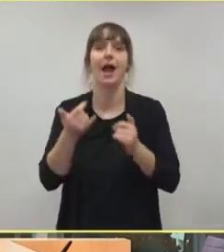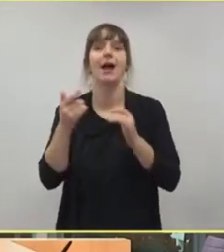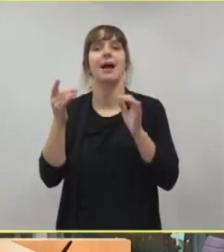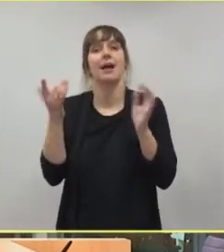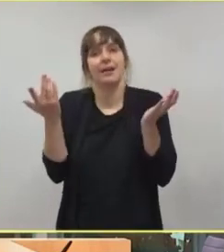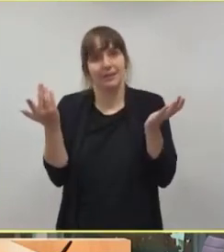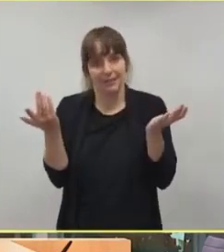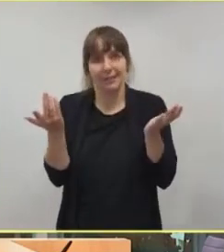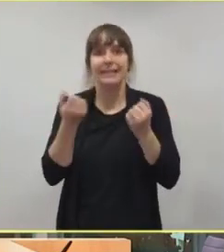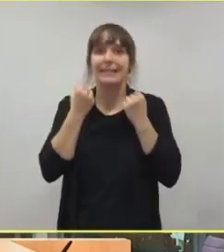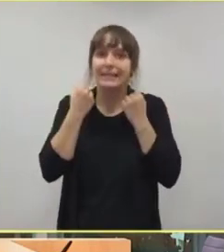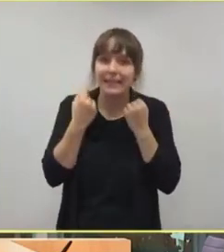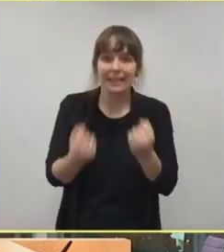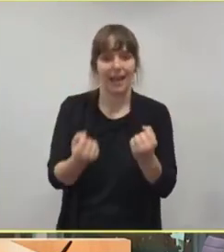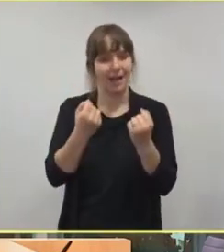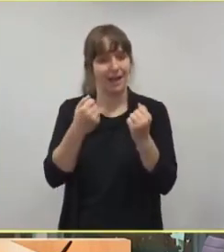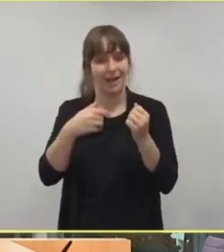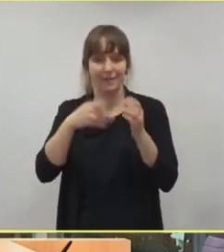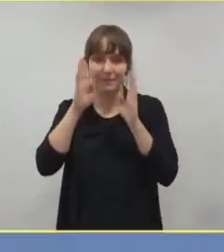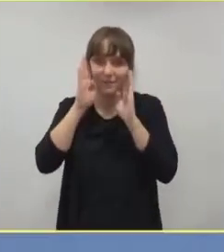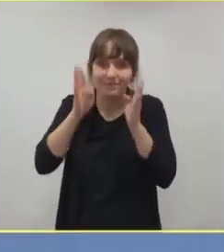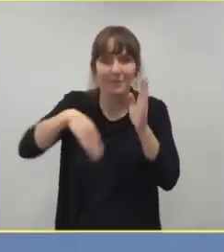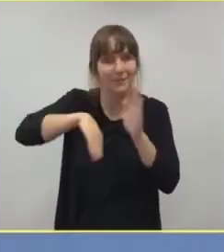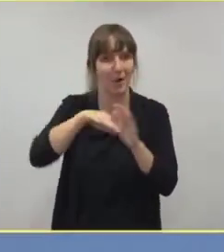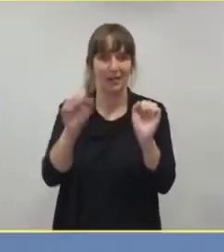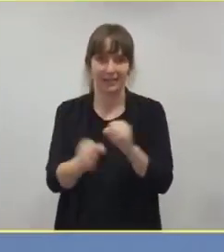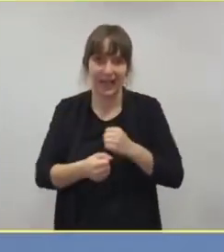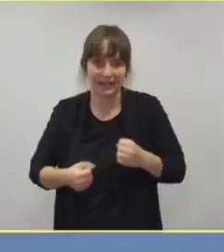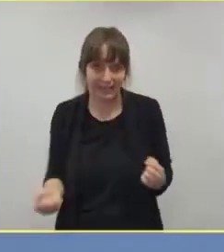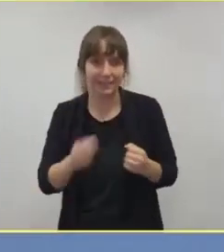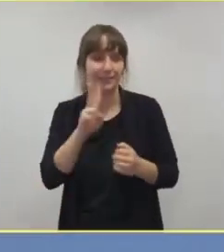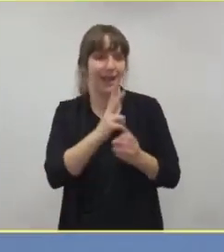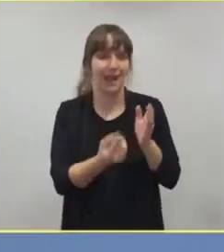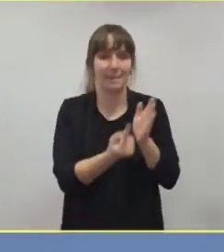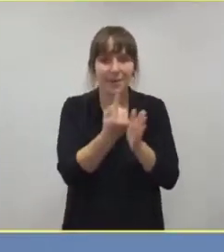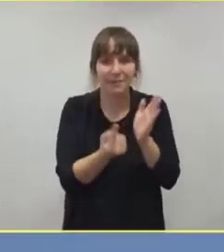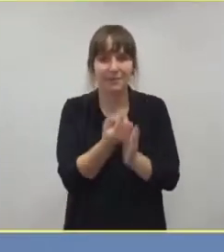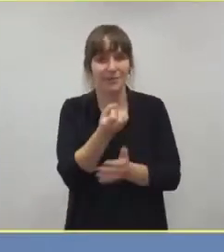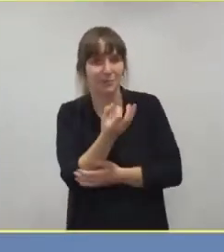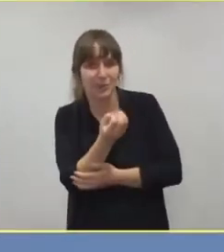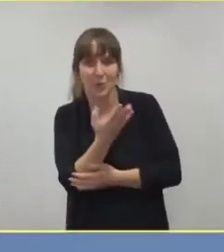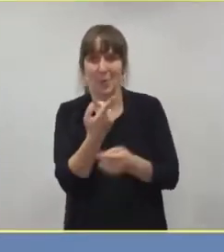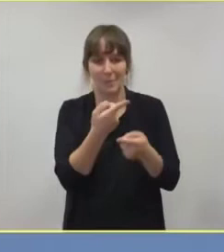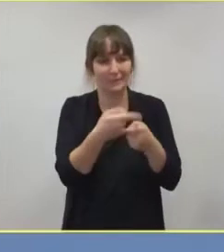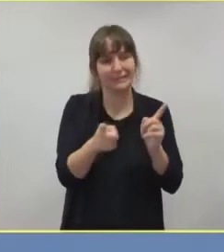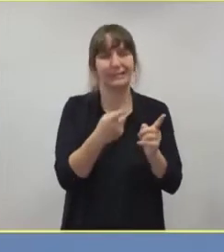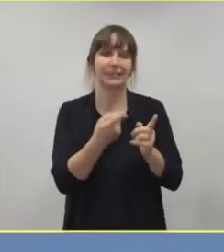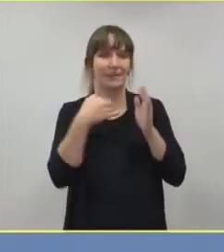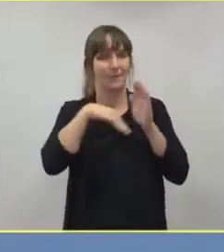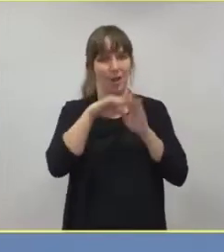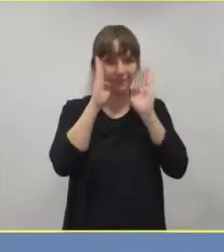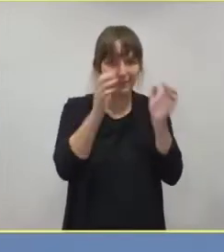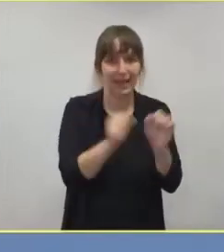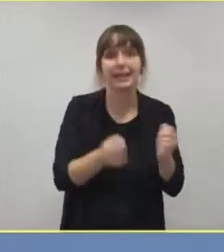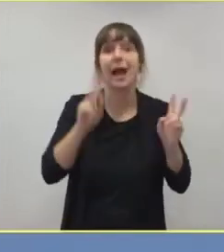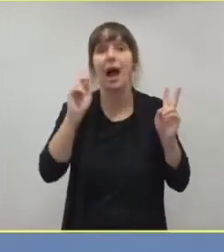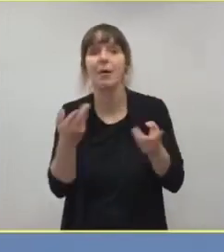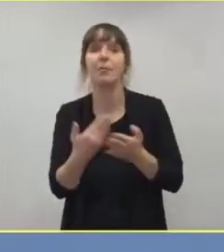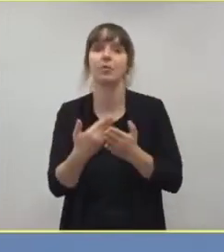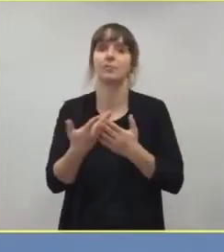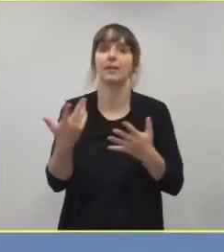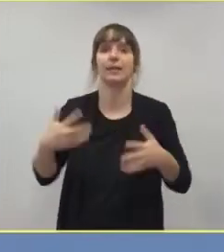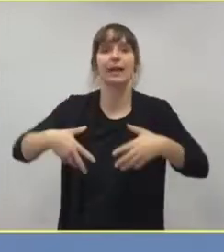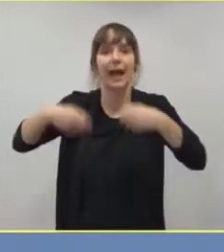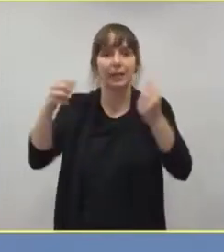Ausfluss nein. Und die ganz positive Nachricht, sagte ich ja, auf der Rettungsstelle meinetwegen, ein Patient kommt, hat